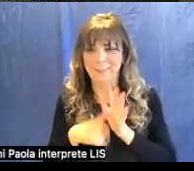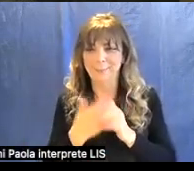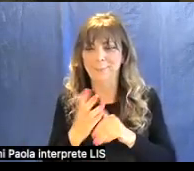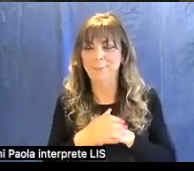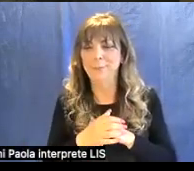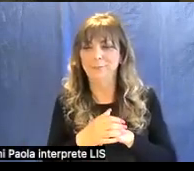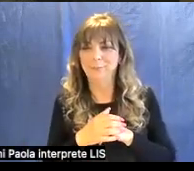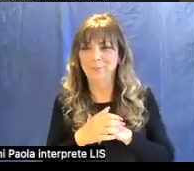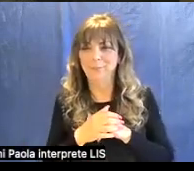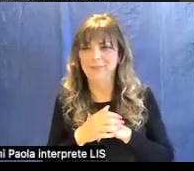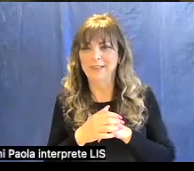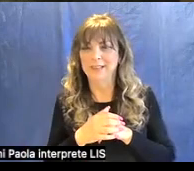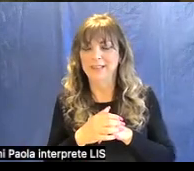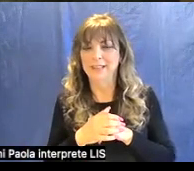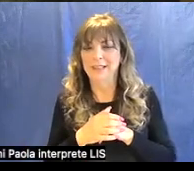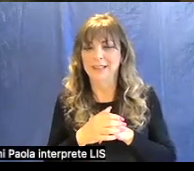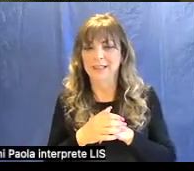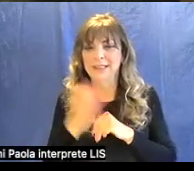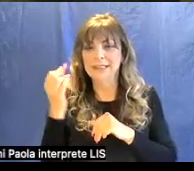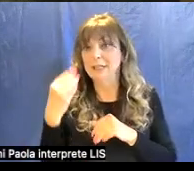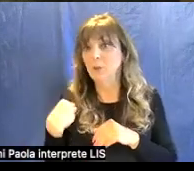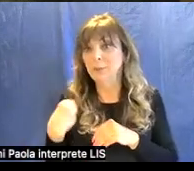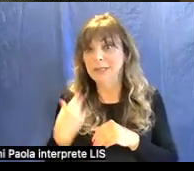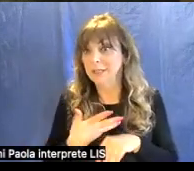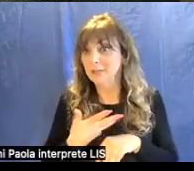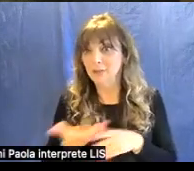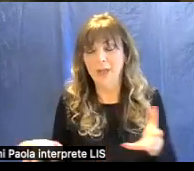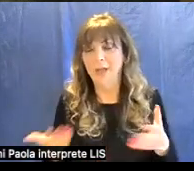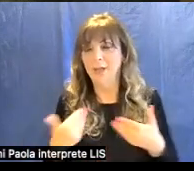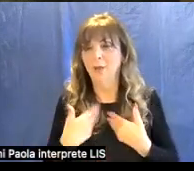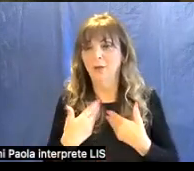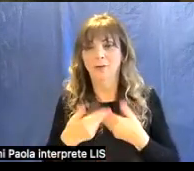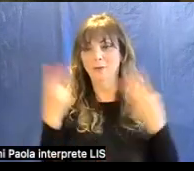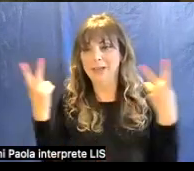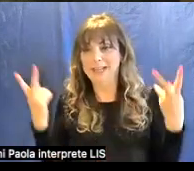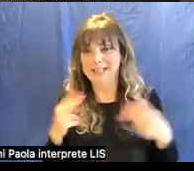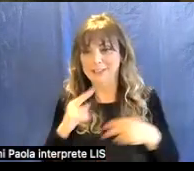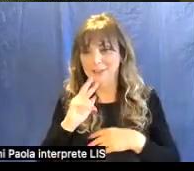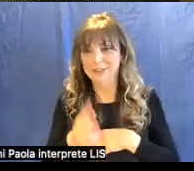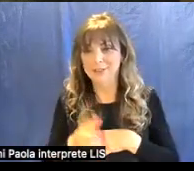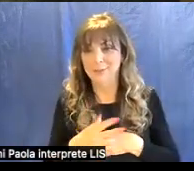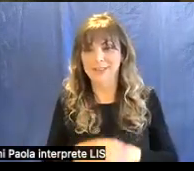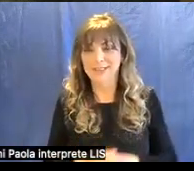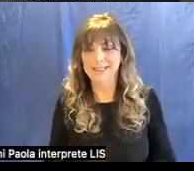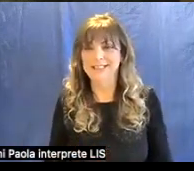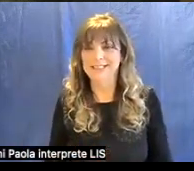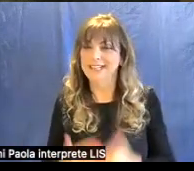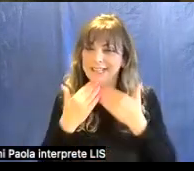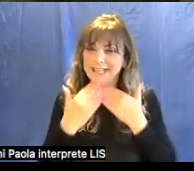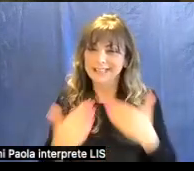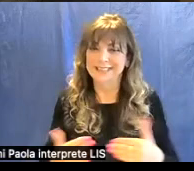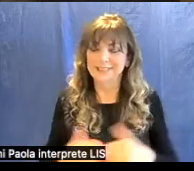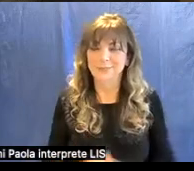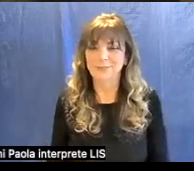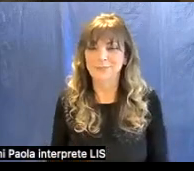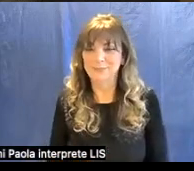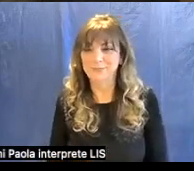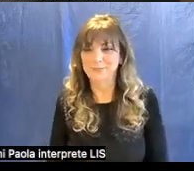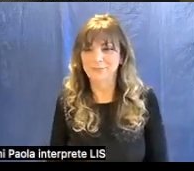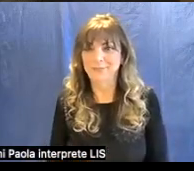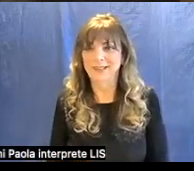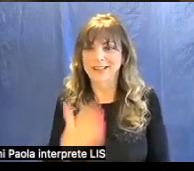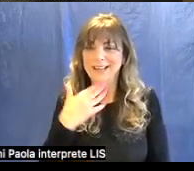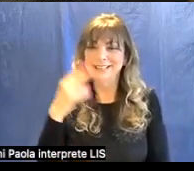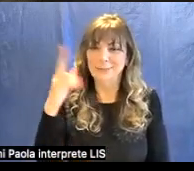quindi se avete domande io sono molto felice ecco grazie e grazie